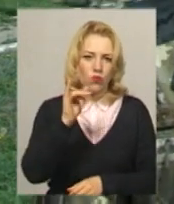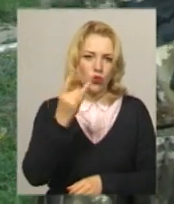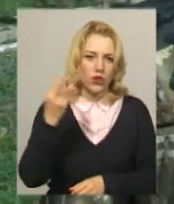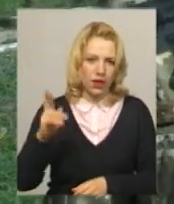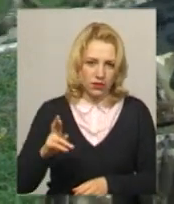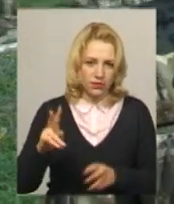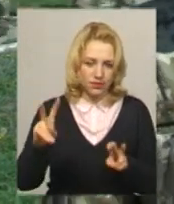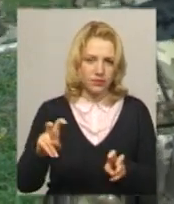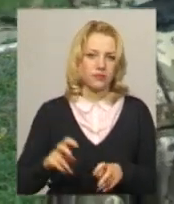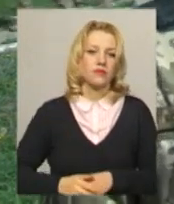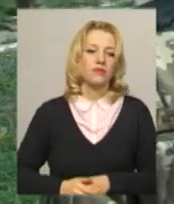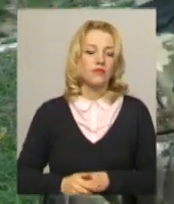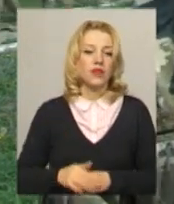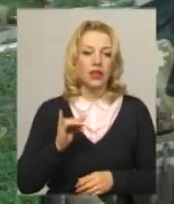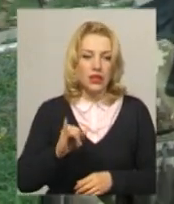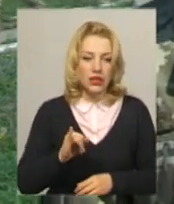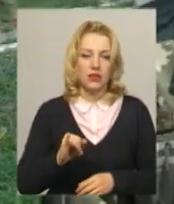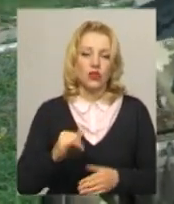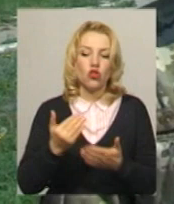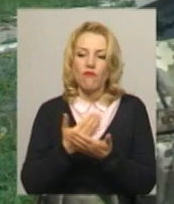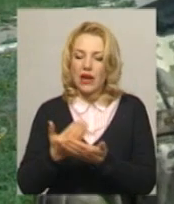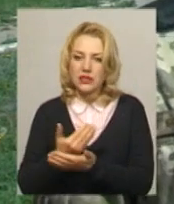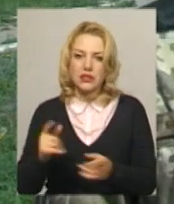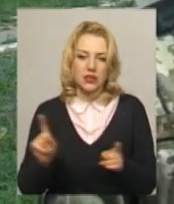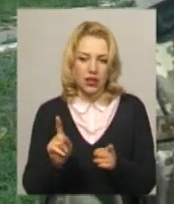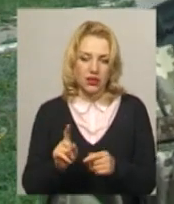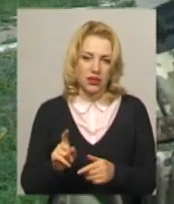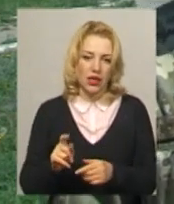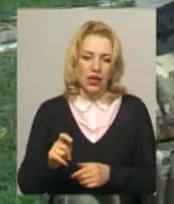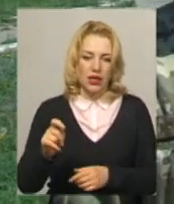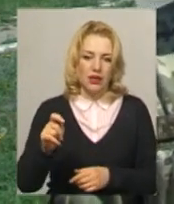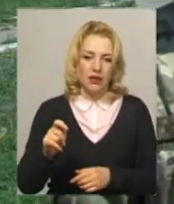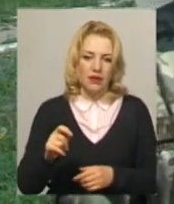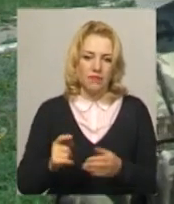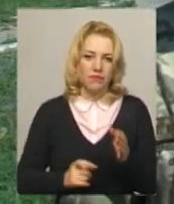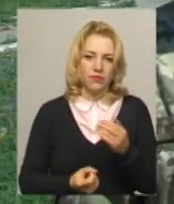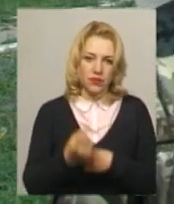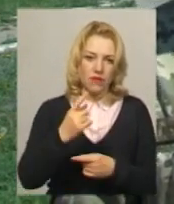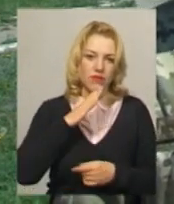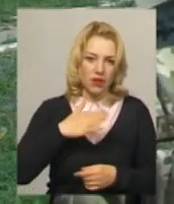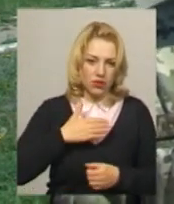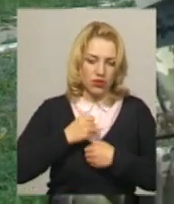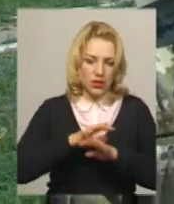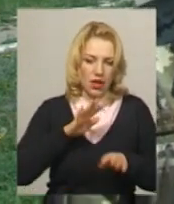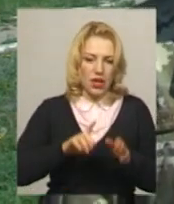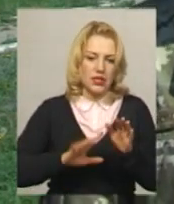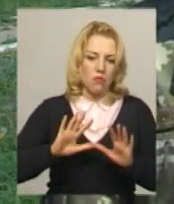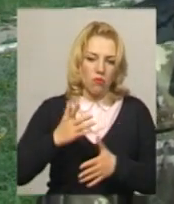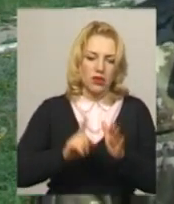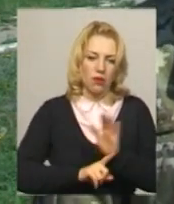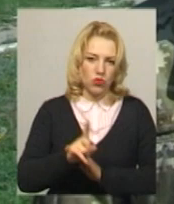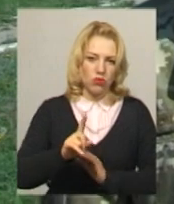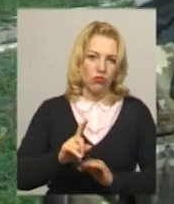Інновації, які прийшли до наших Збройних сил з моменту початку війни,